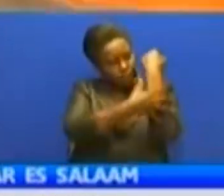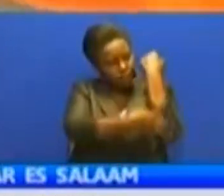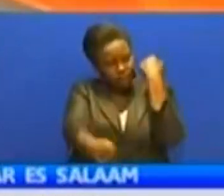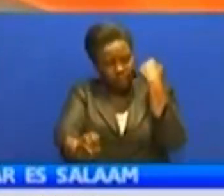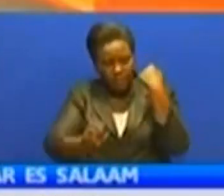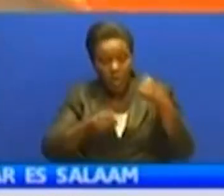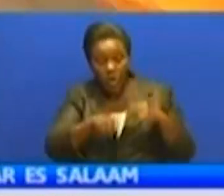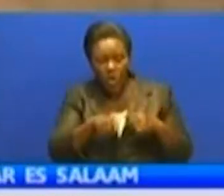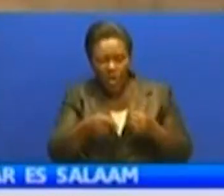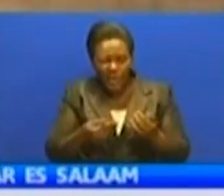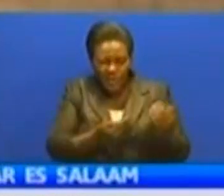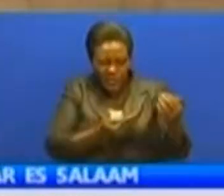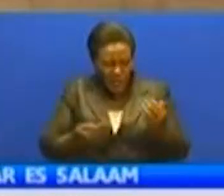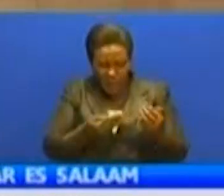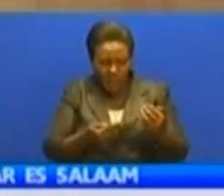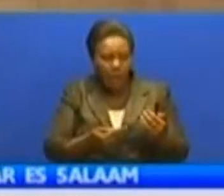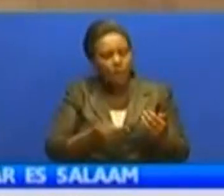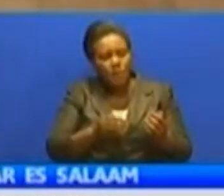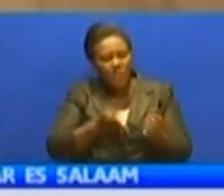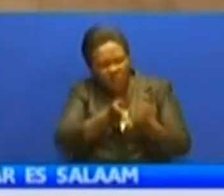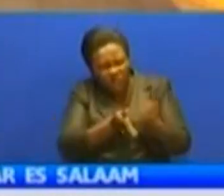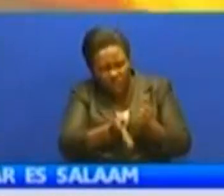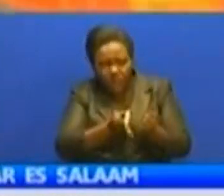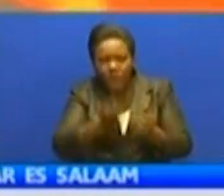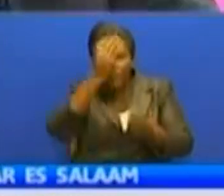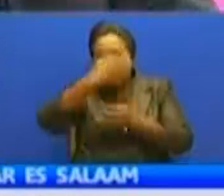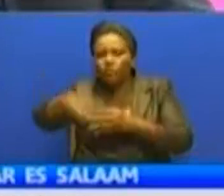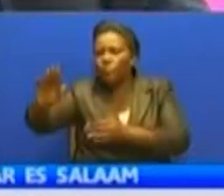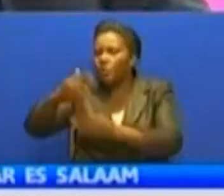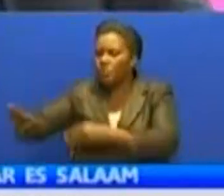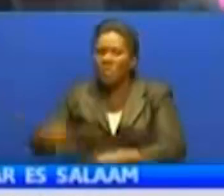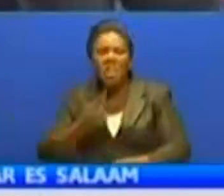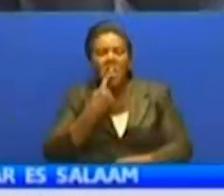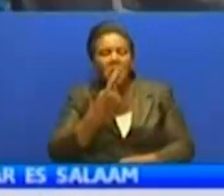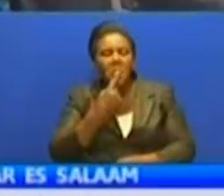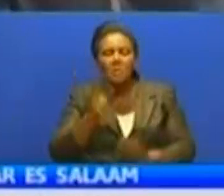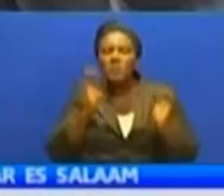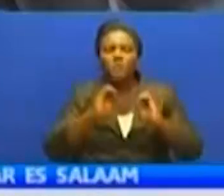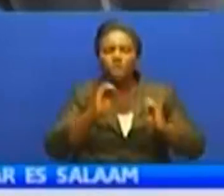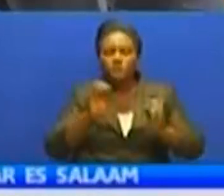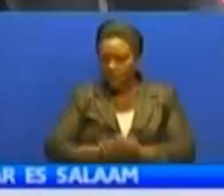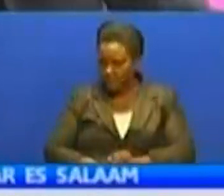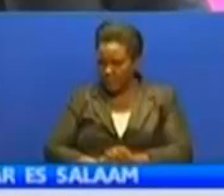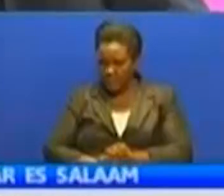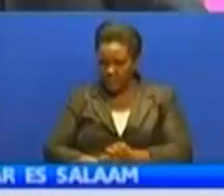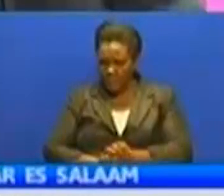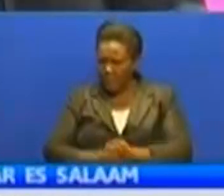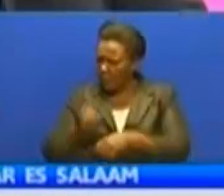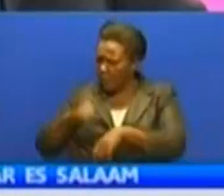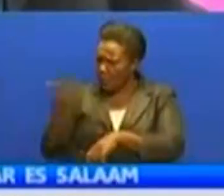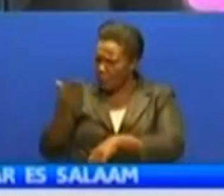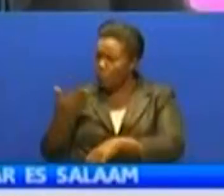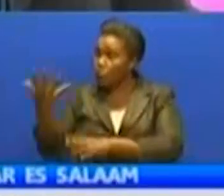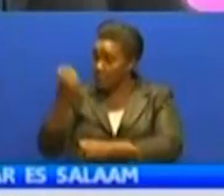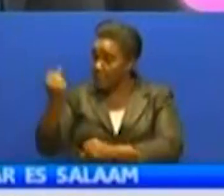ndo. Hali kuwa tumbo, na mana watu wanachukua, wanachuna dena, wanauza. Na mana hile ili nyama inakua inalaza. Kwa inakua inauzuwa kumfano hata hape